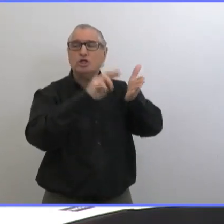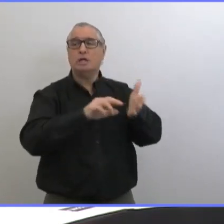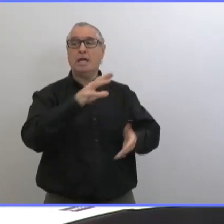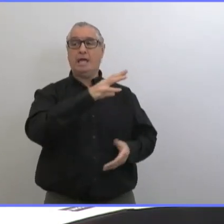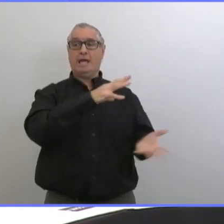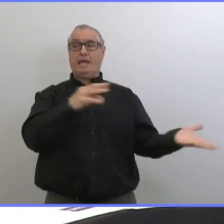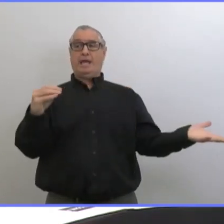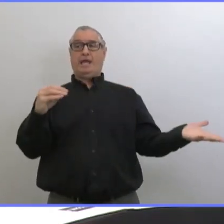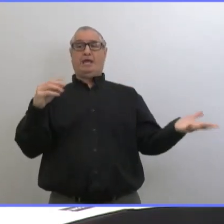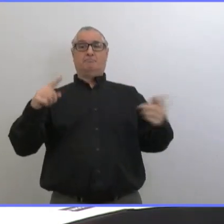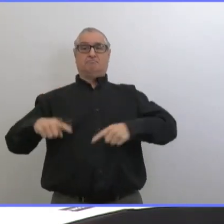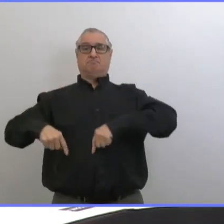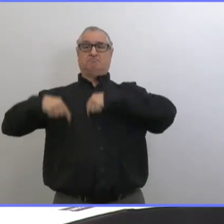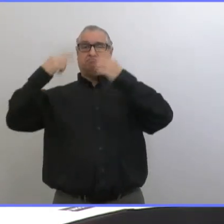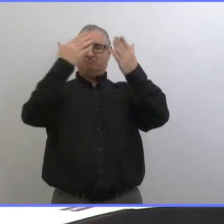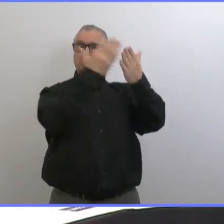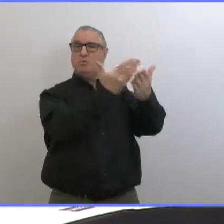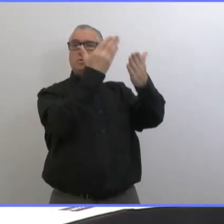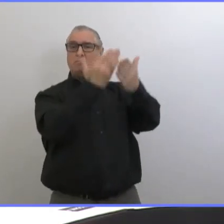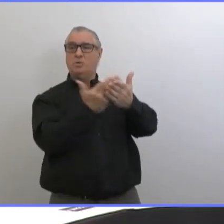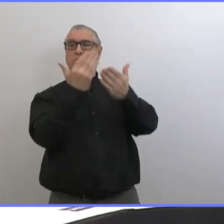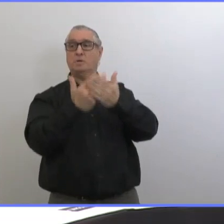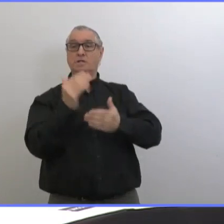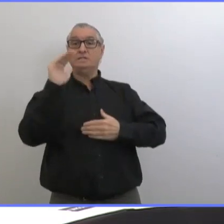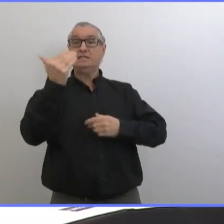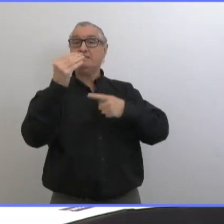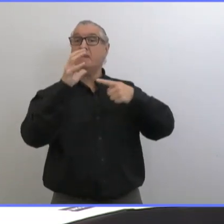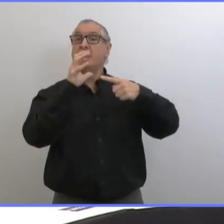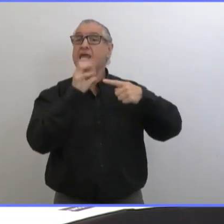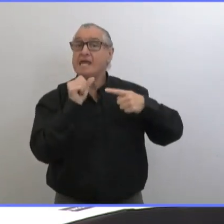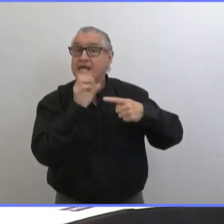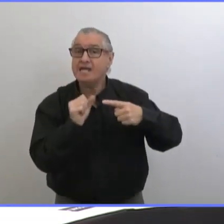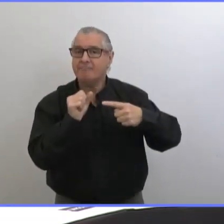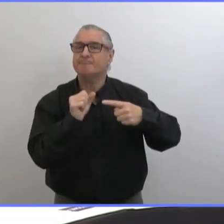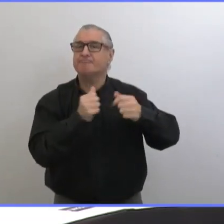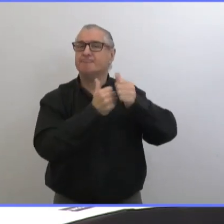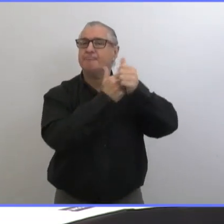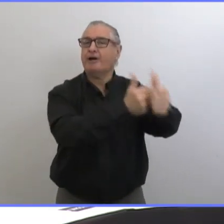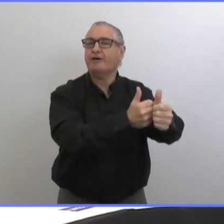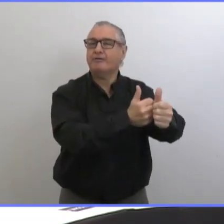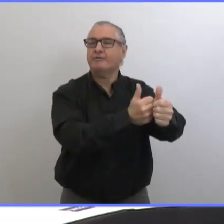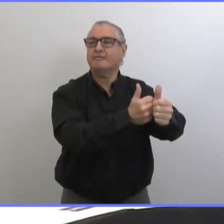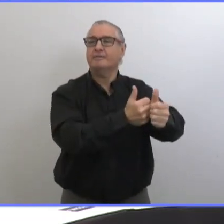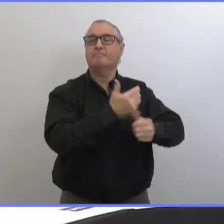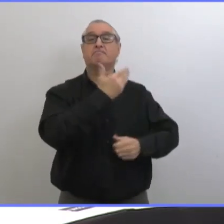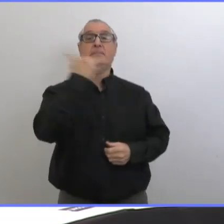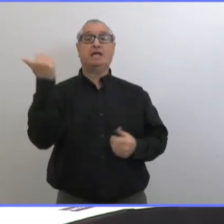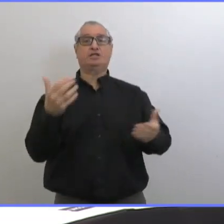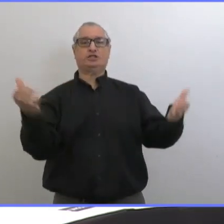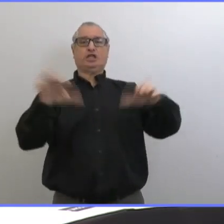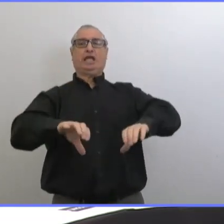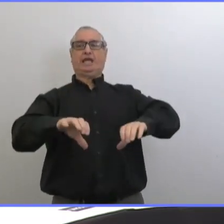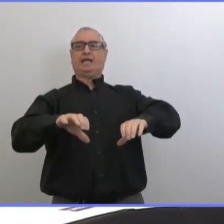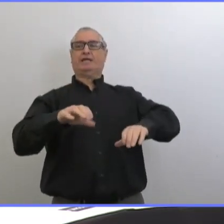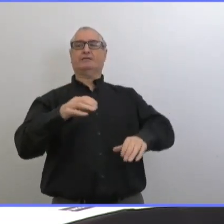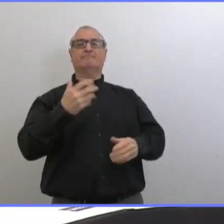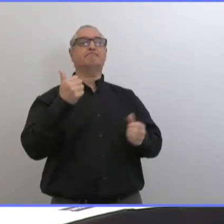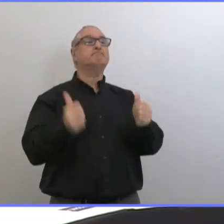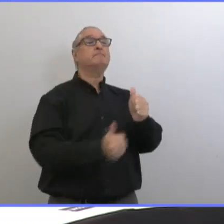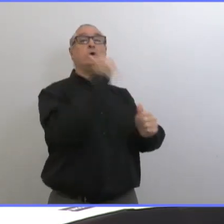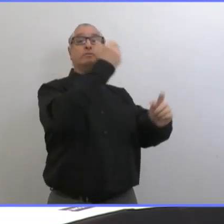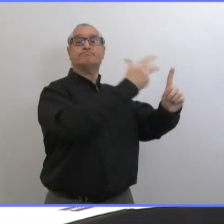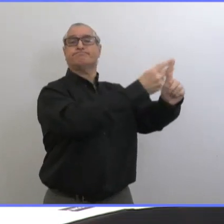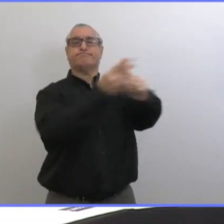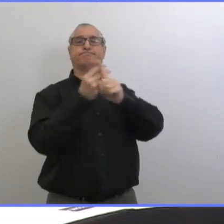ça montre que l'approche par l'âge ça touche la plus grande proportion donc ça ne va pas être parfait pour chaque